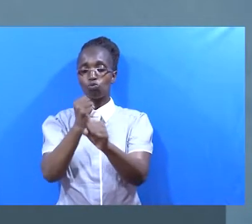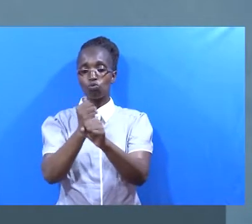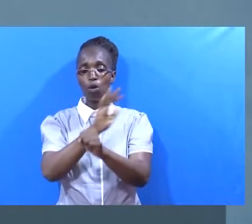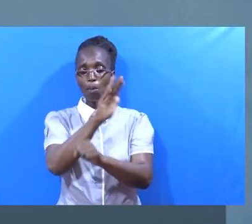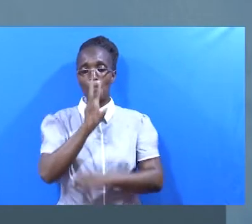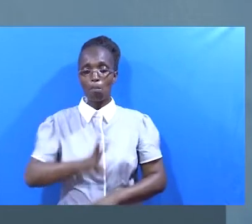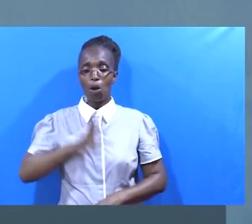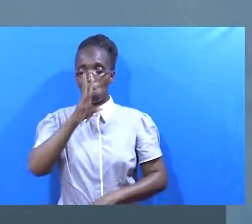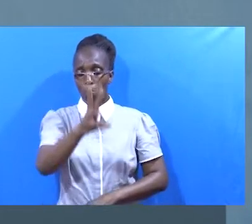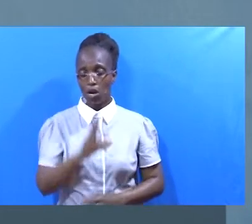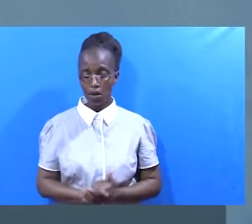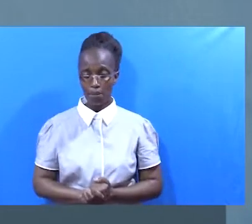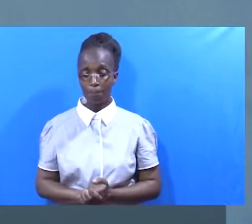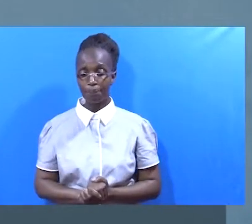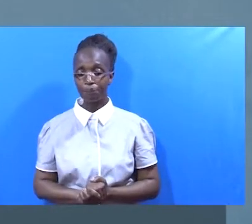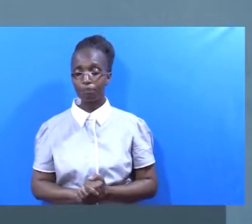mapensi yake